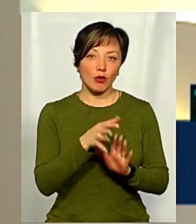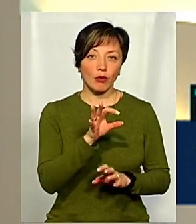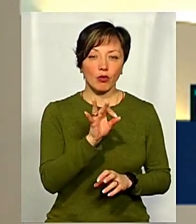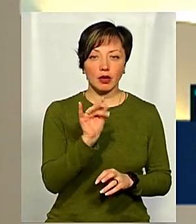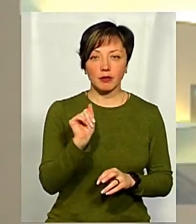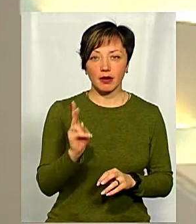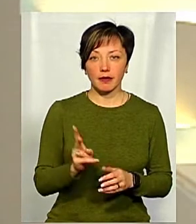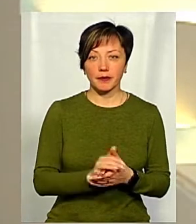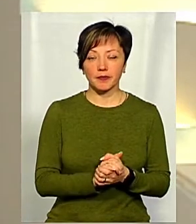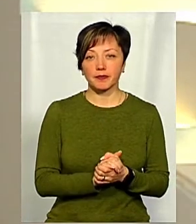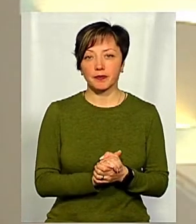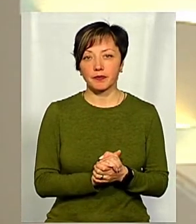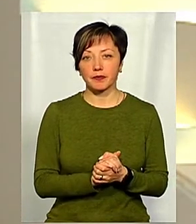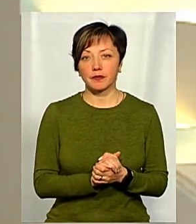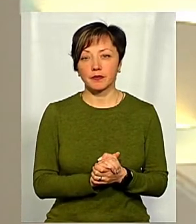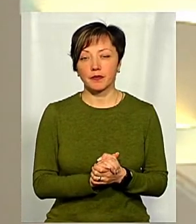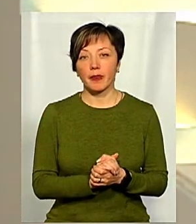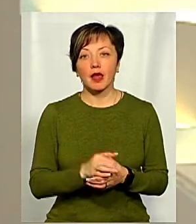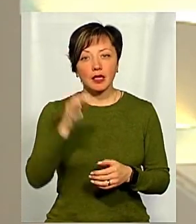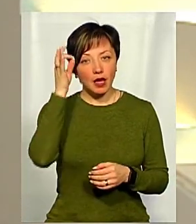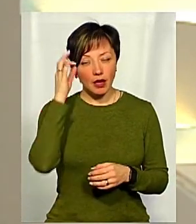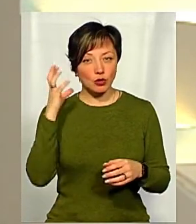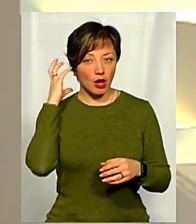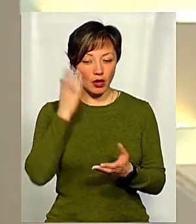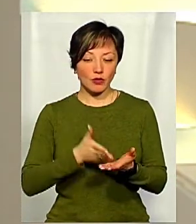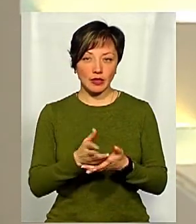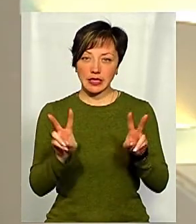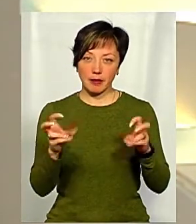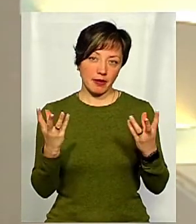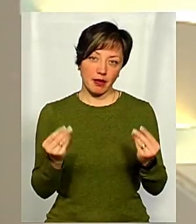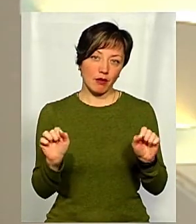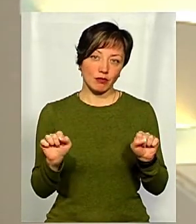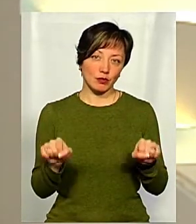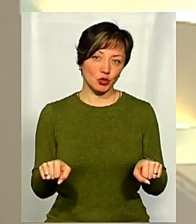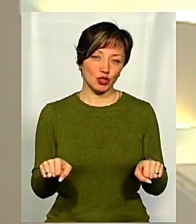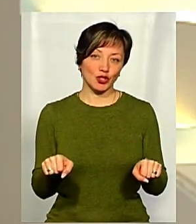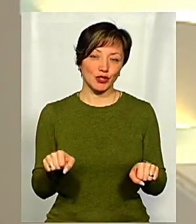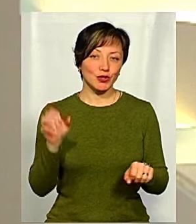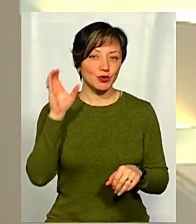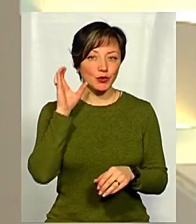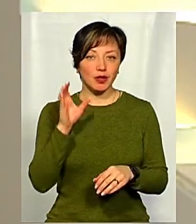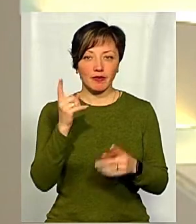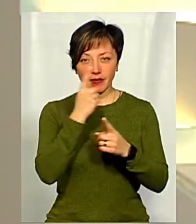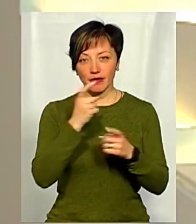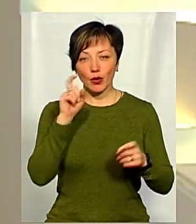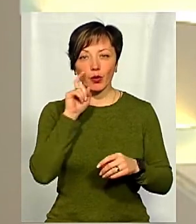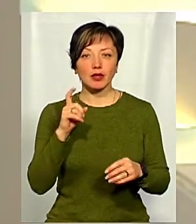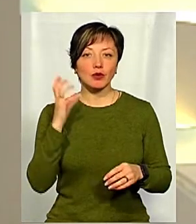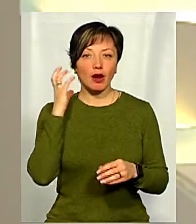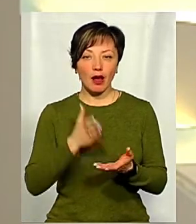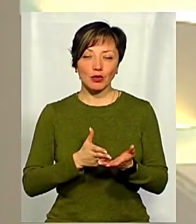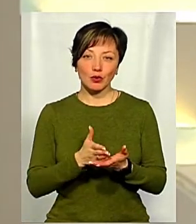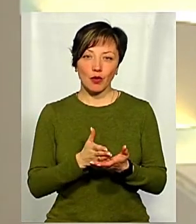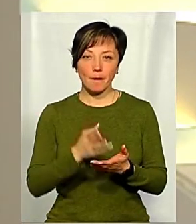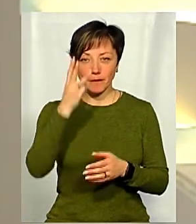перекладала Ольга Рибак. Нагадую, що радіоверсію теми дня ви можете слухати в ефірі українського